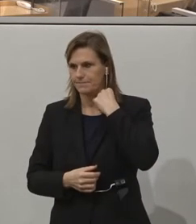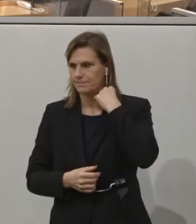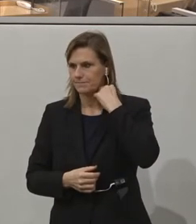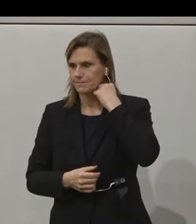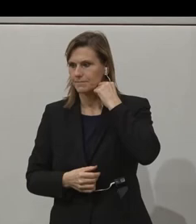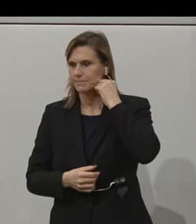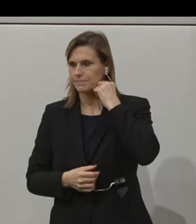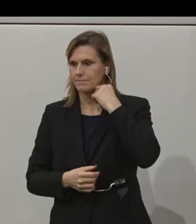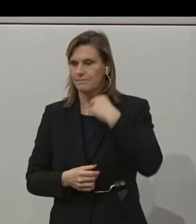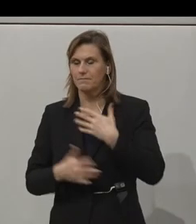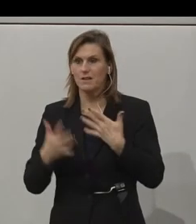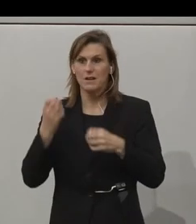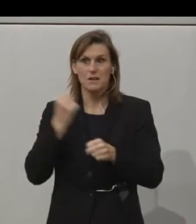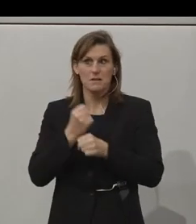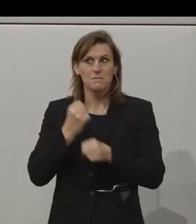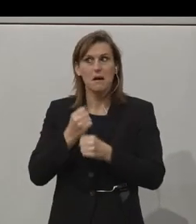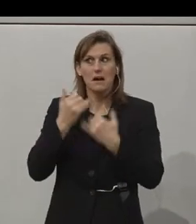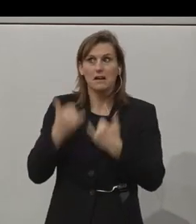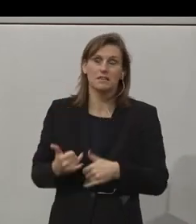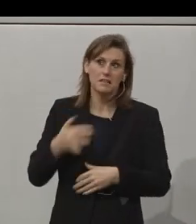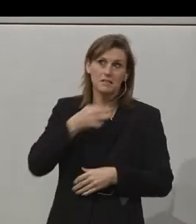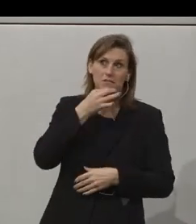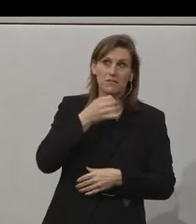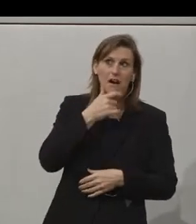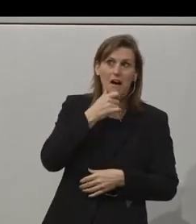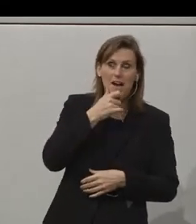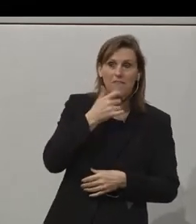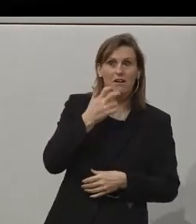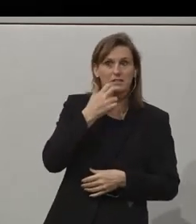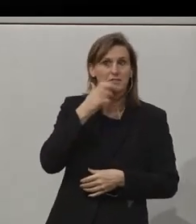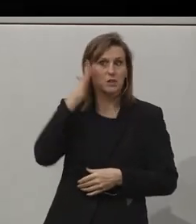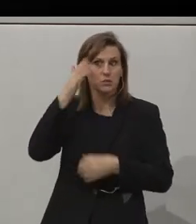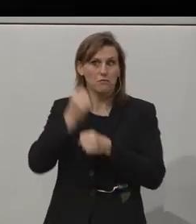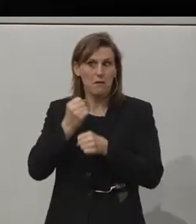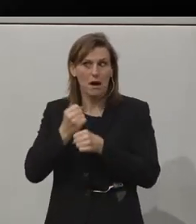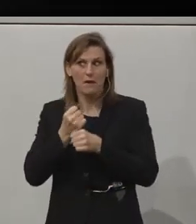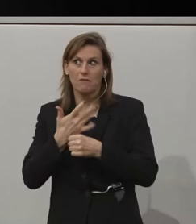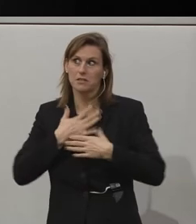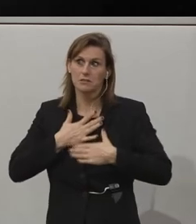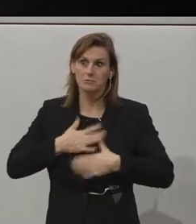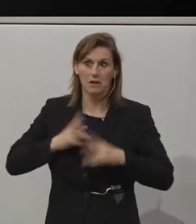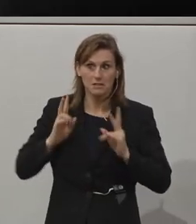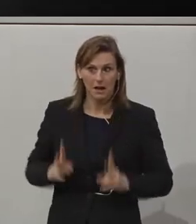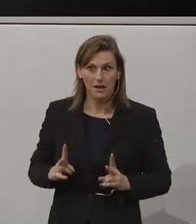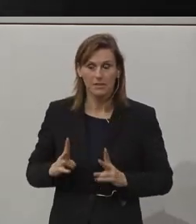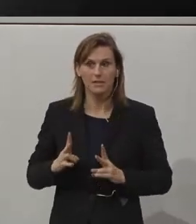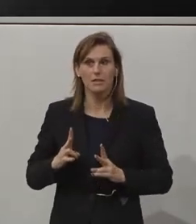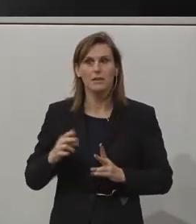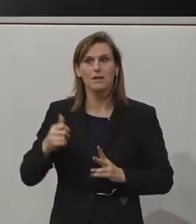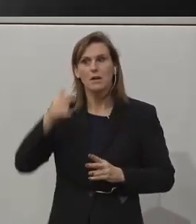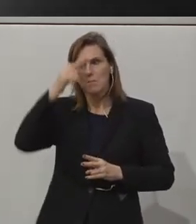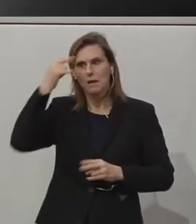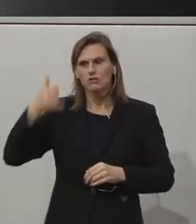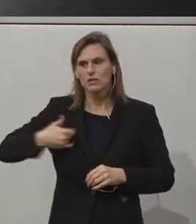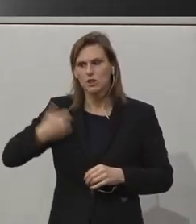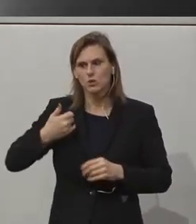Was tun, wenn man vor der Frage steht? Was will ich werden? Was liegt mir? Für junge Menschen ist der